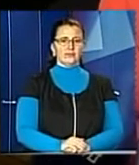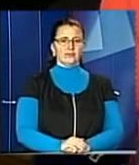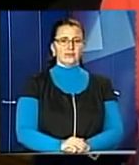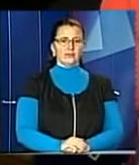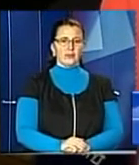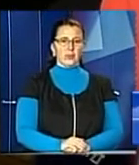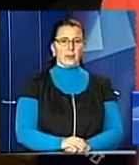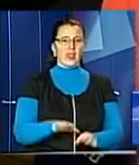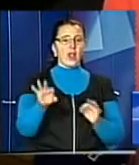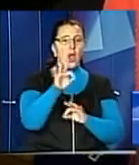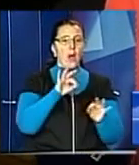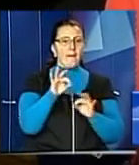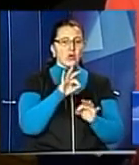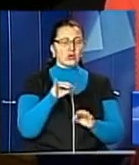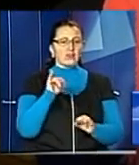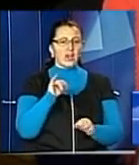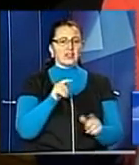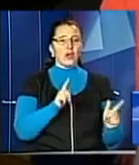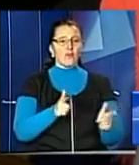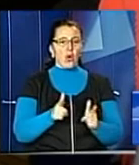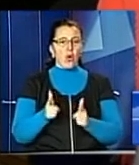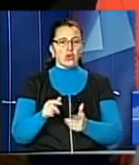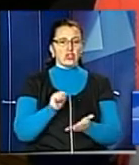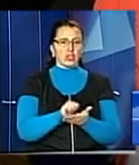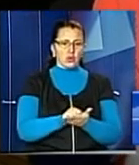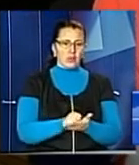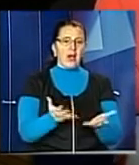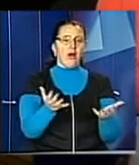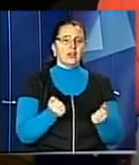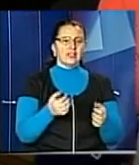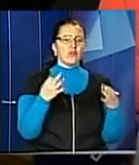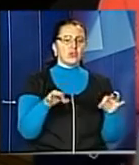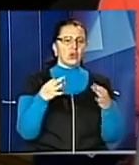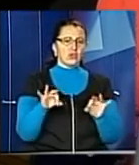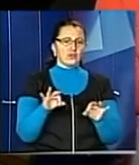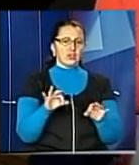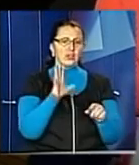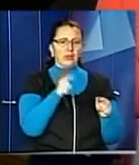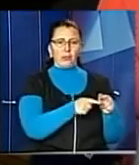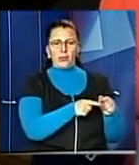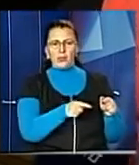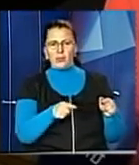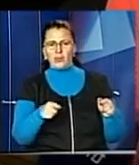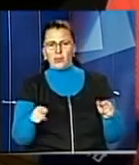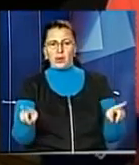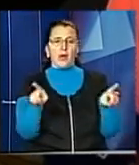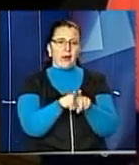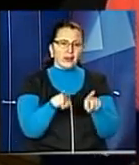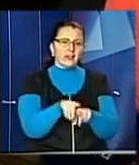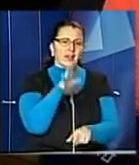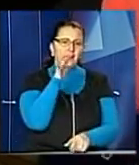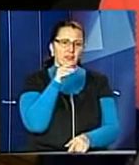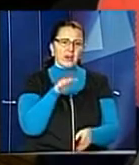Проєктування і погодження документації, і отримання дозволів тривалося стільки саме, скільки виконання робіт.